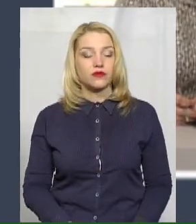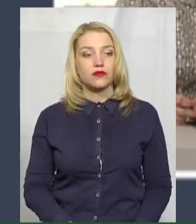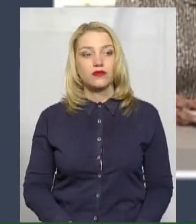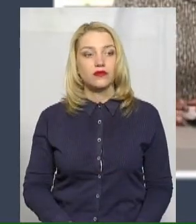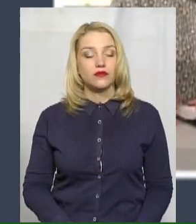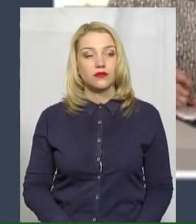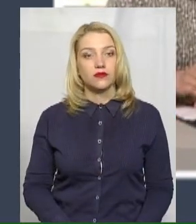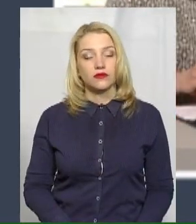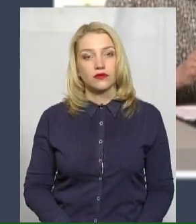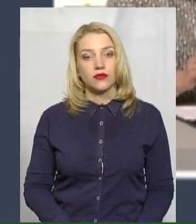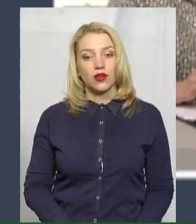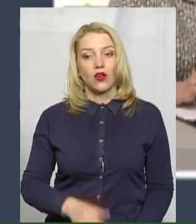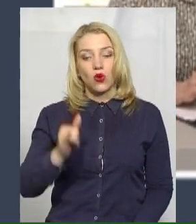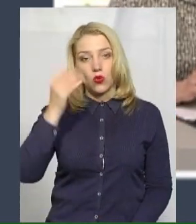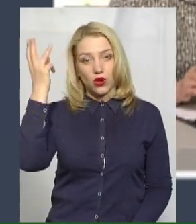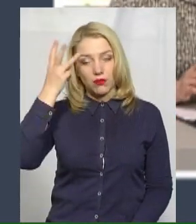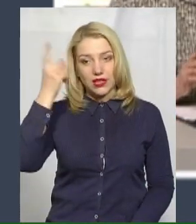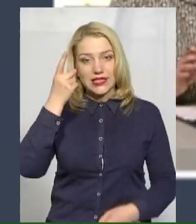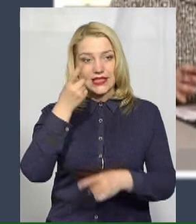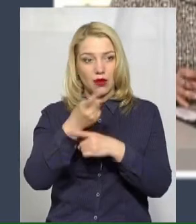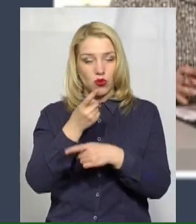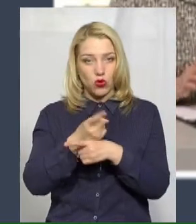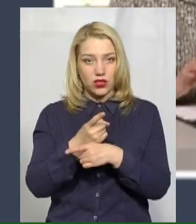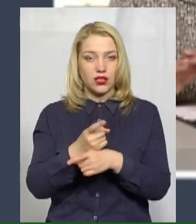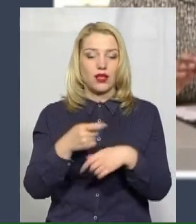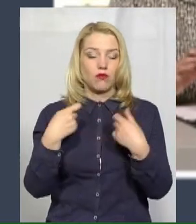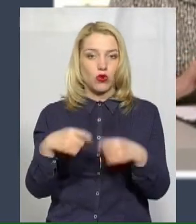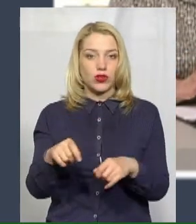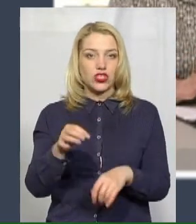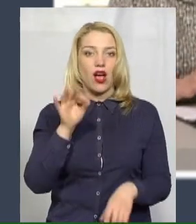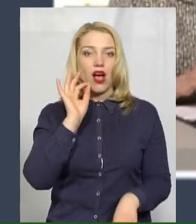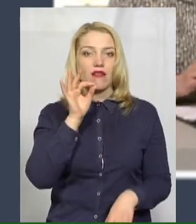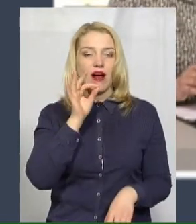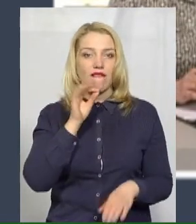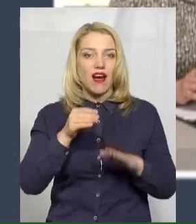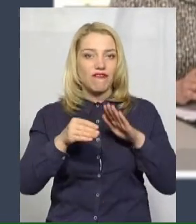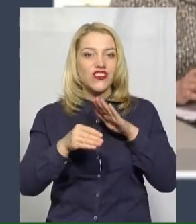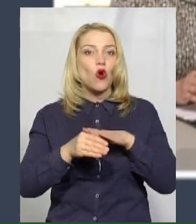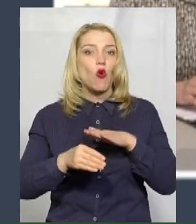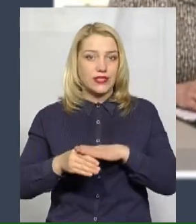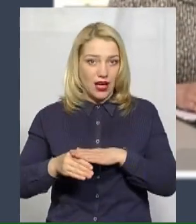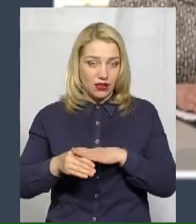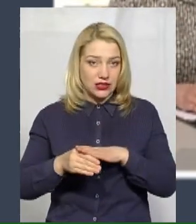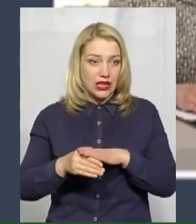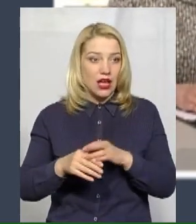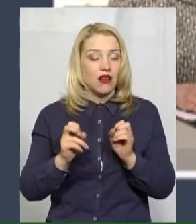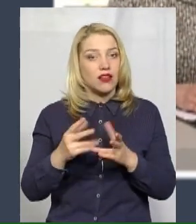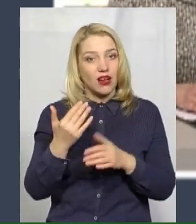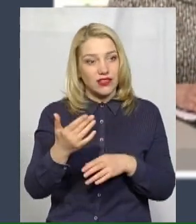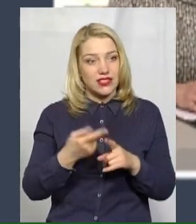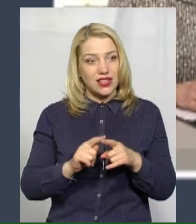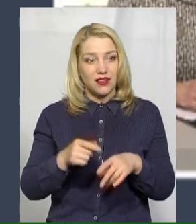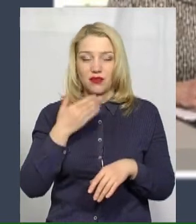У Хмельницькому заборонений продаж кави у кавових кіосках. Як ви це